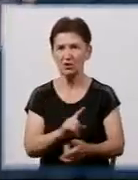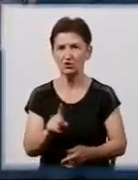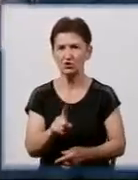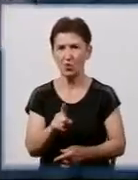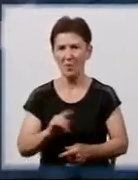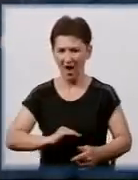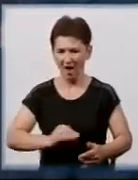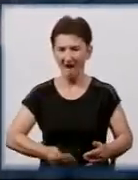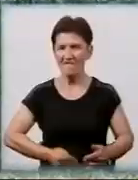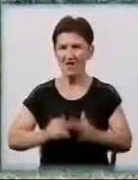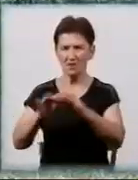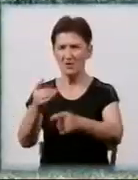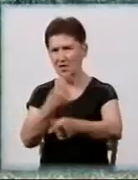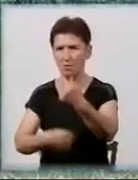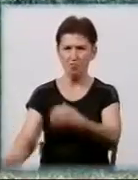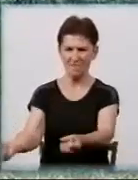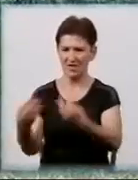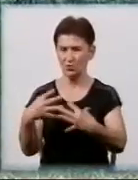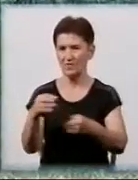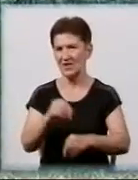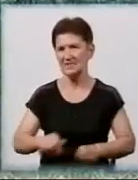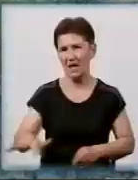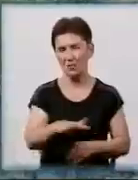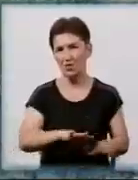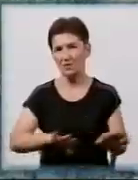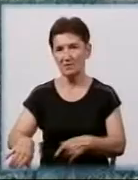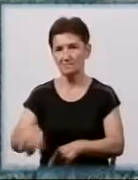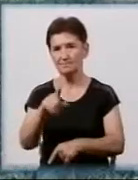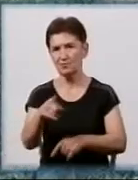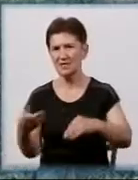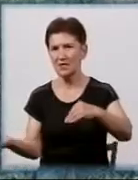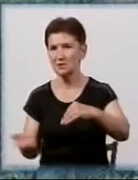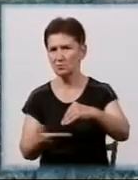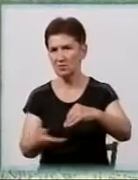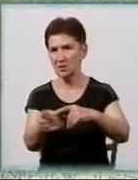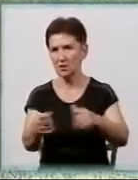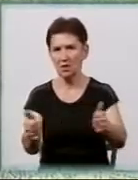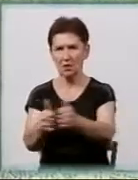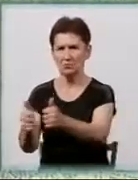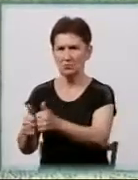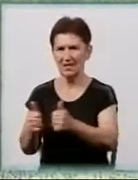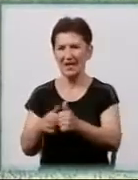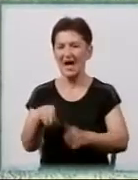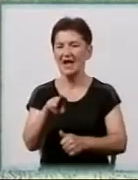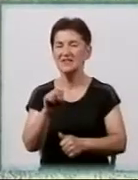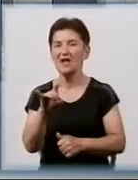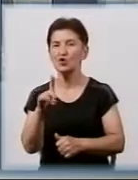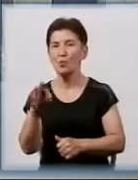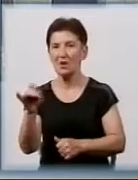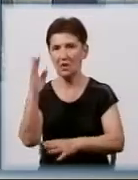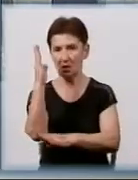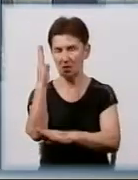фермер повернув їм землю. Майже півсотні дерев спиляли біля Кропивницького дендропарку. Екологи підраховують нанесені збитки.